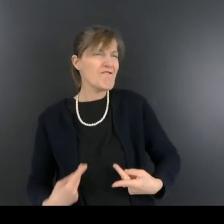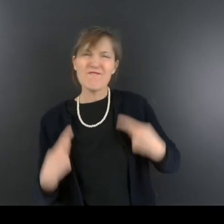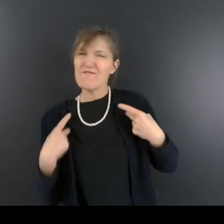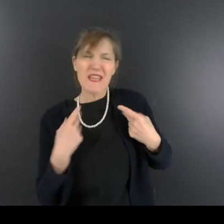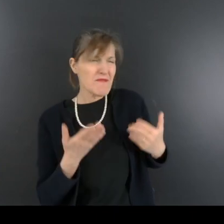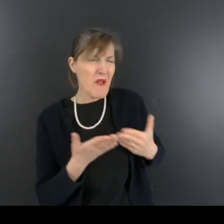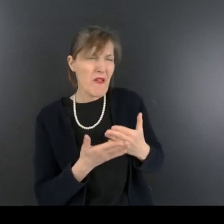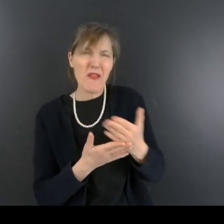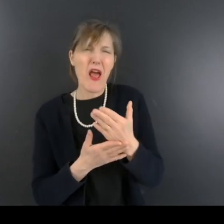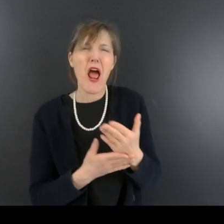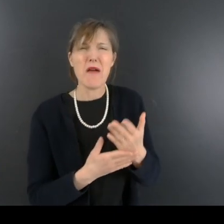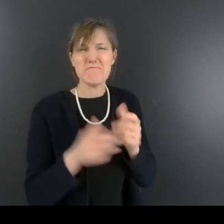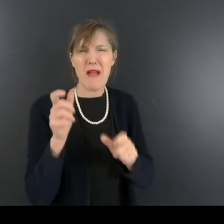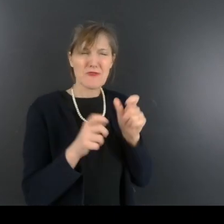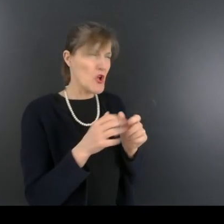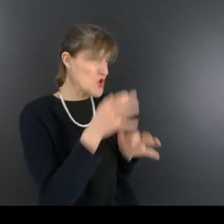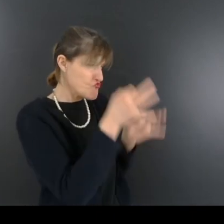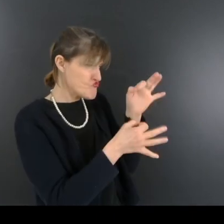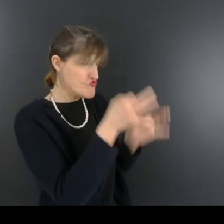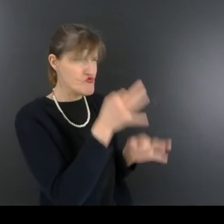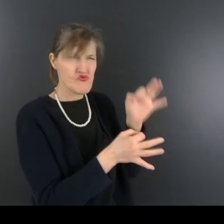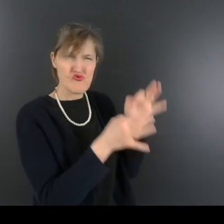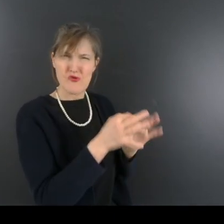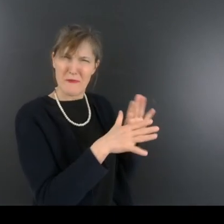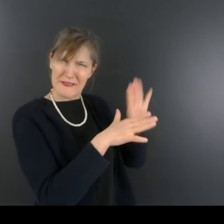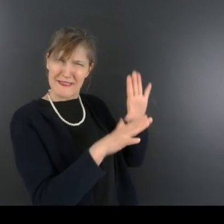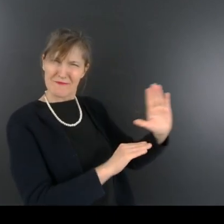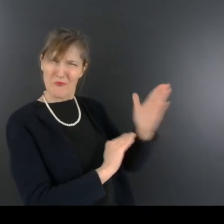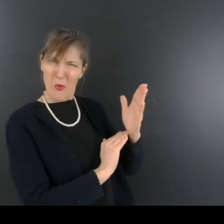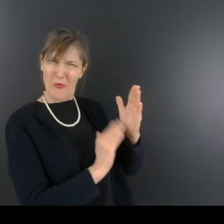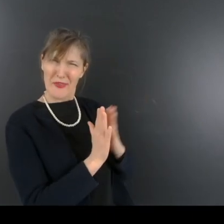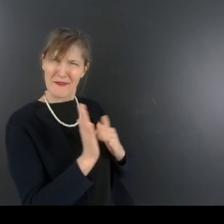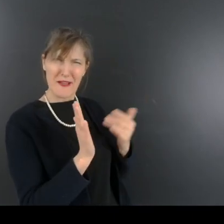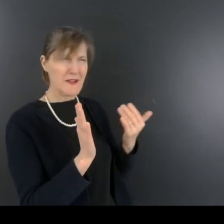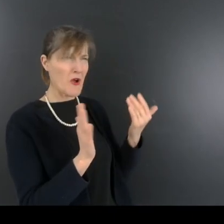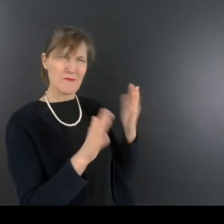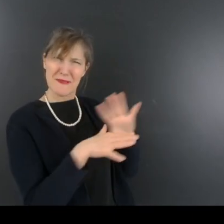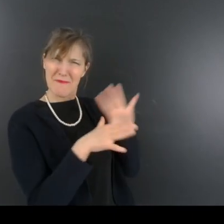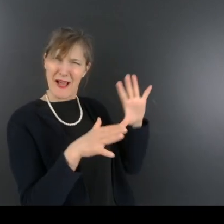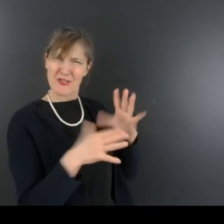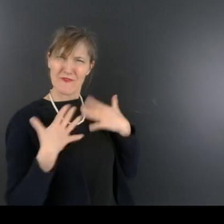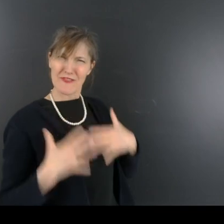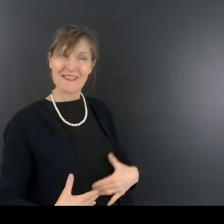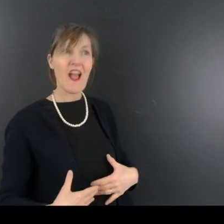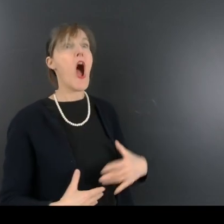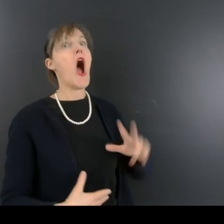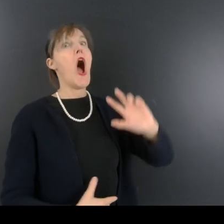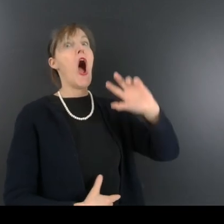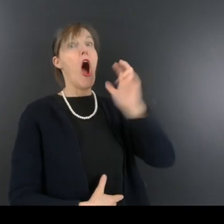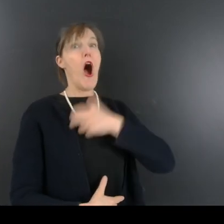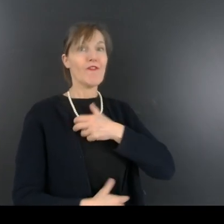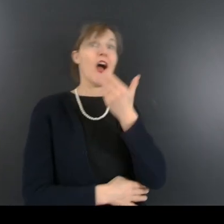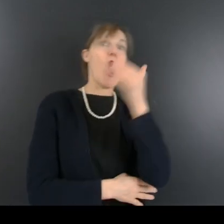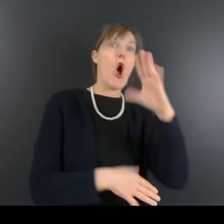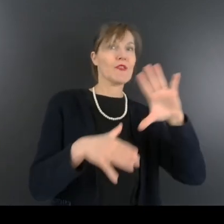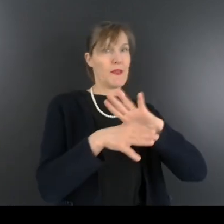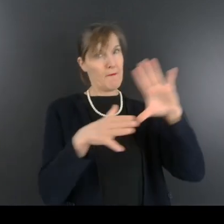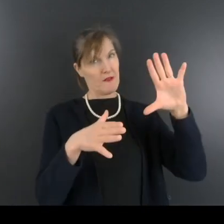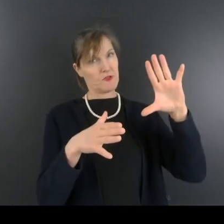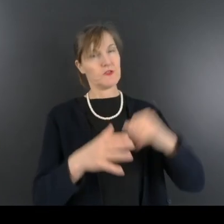les gens sur sa seule image physique, il avait enfin été accueilli sur la base d'une autre image.